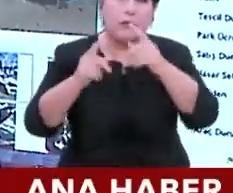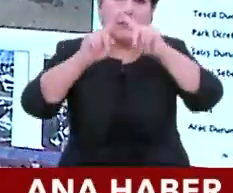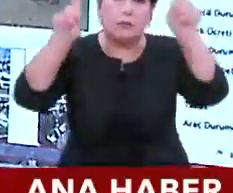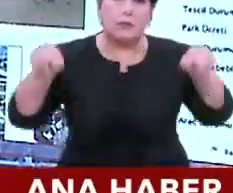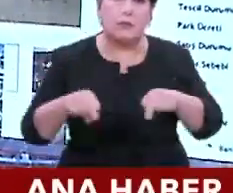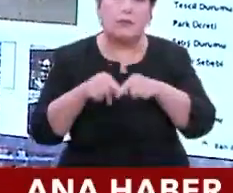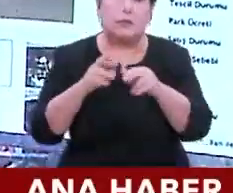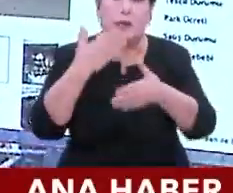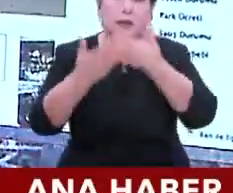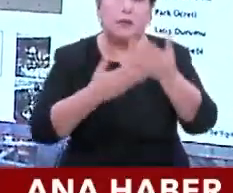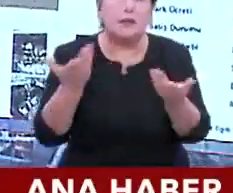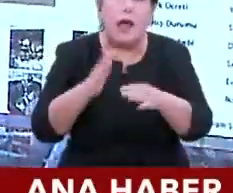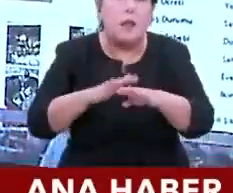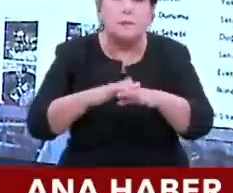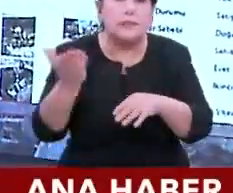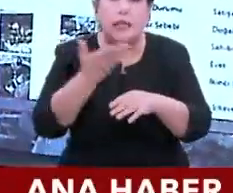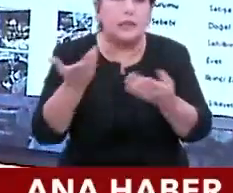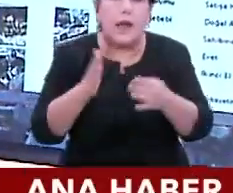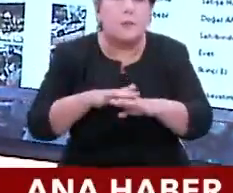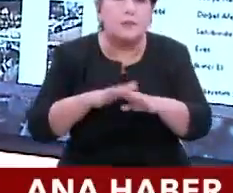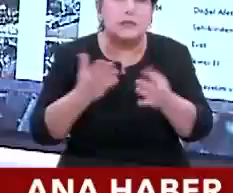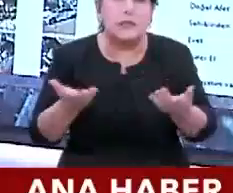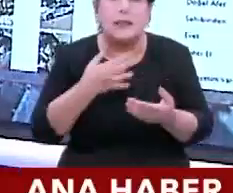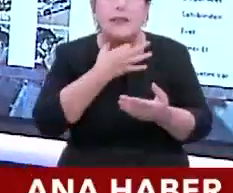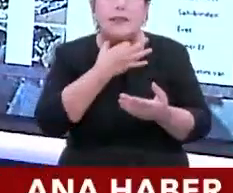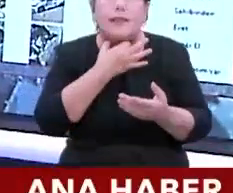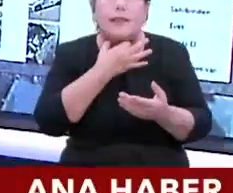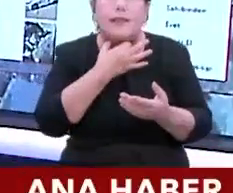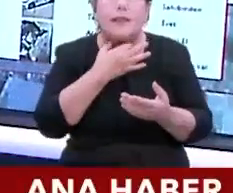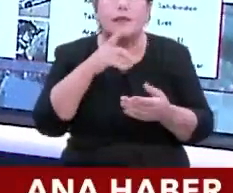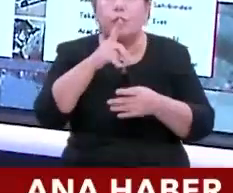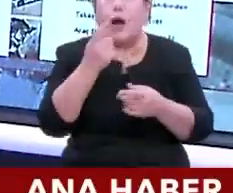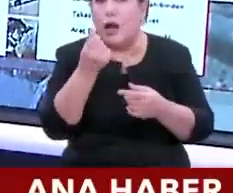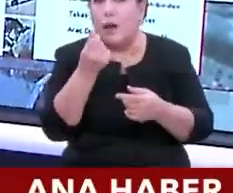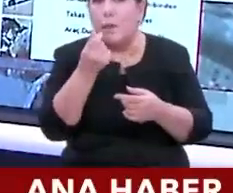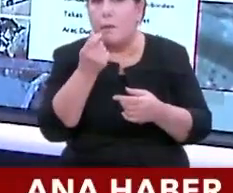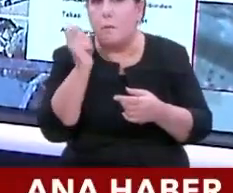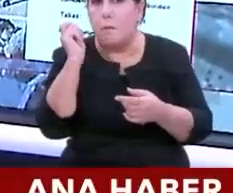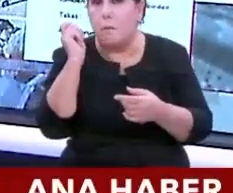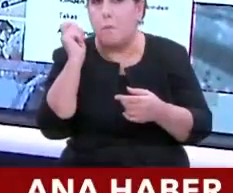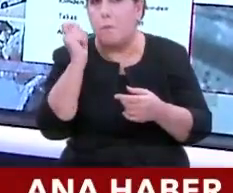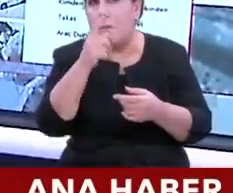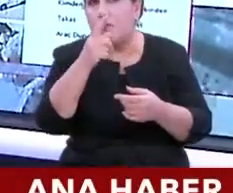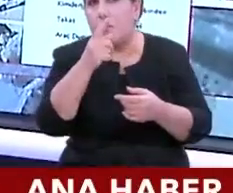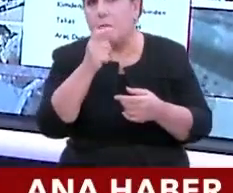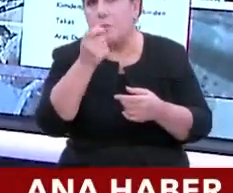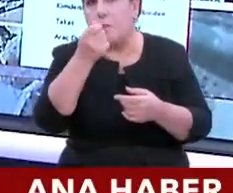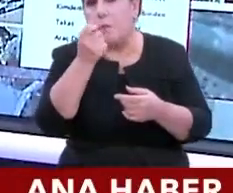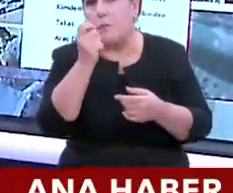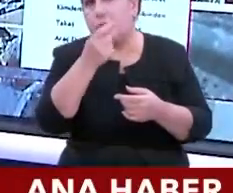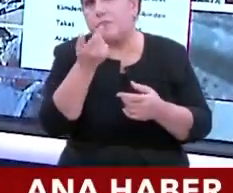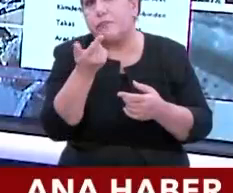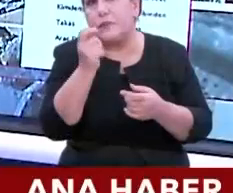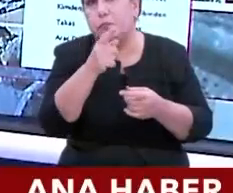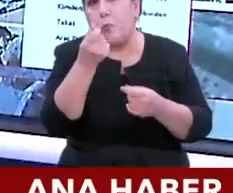bu ilanlar. Ne yapsınlar? Ne yapsınlar? Tabii ki bu arabanın fiyatının bu kadar etmediğini depremzede de biliyor. Ama ihtiyacım var